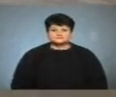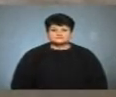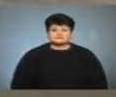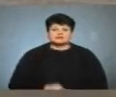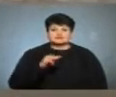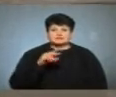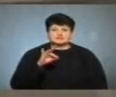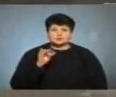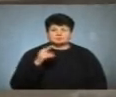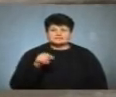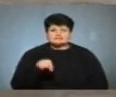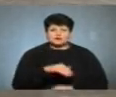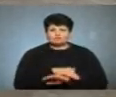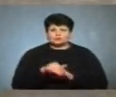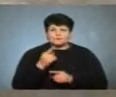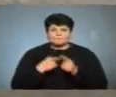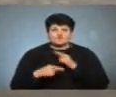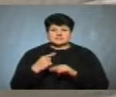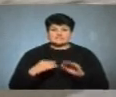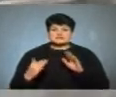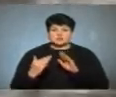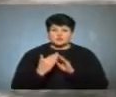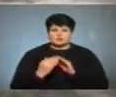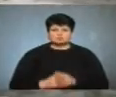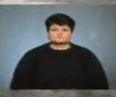Тетяна Рудик цією вулицею повертається додому.